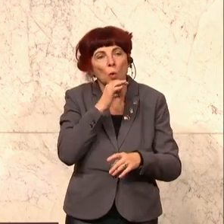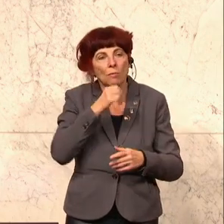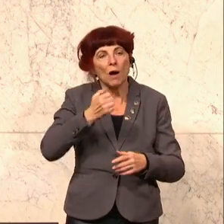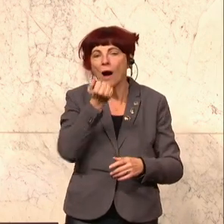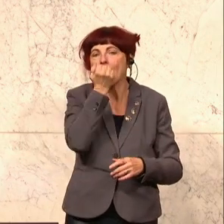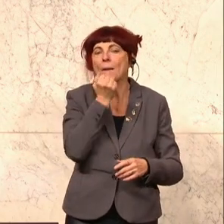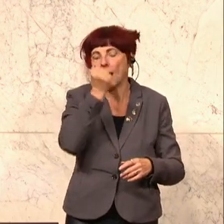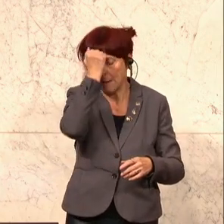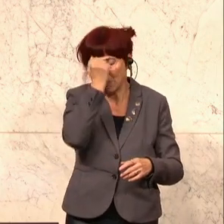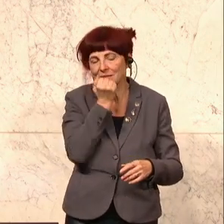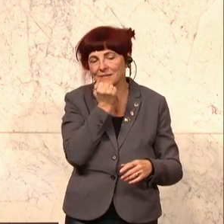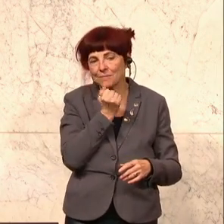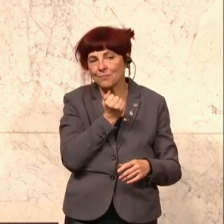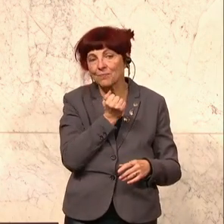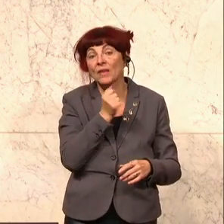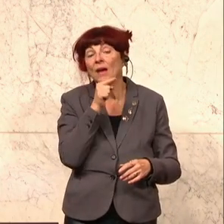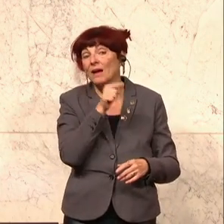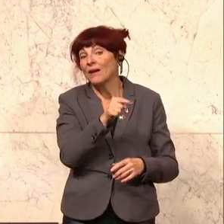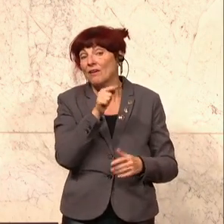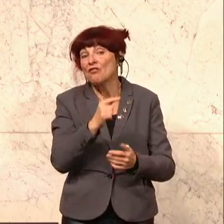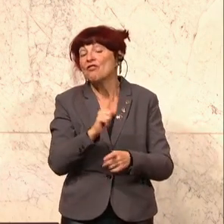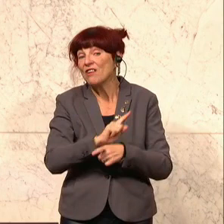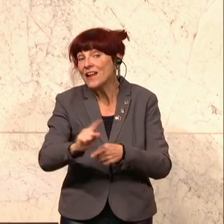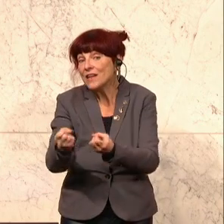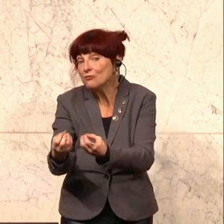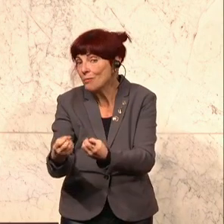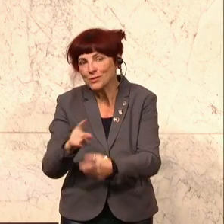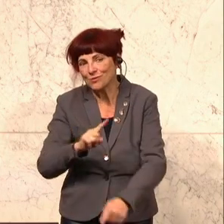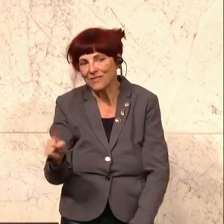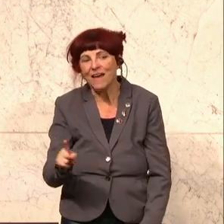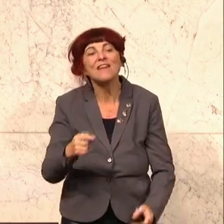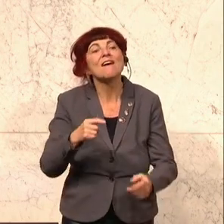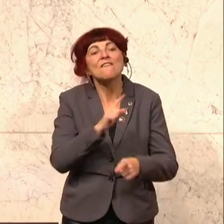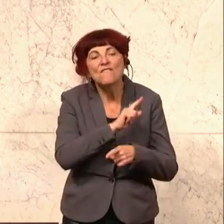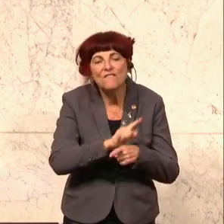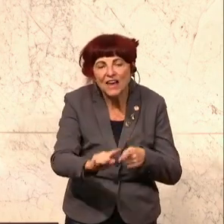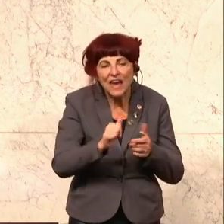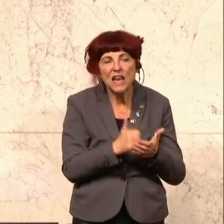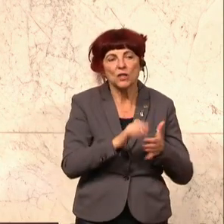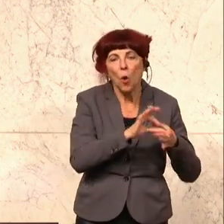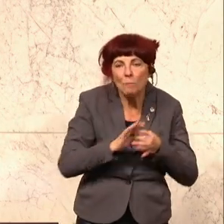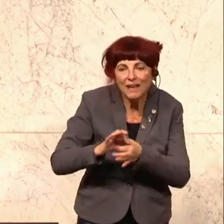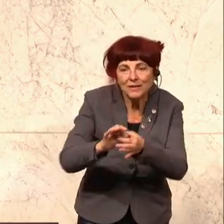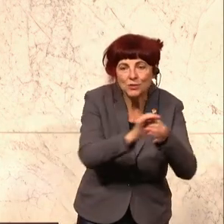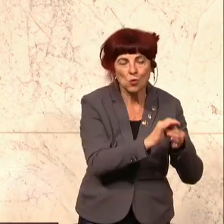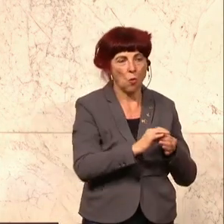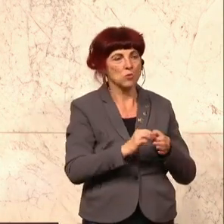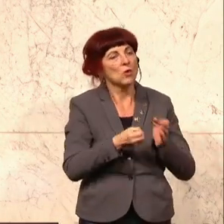nicht an Nachrichten, es fehlt an der Auswertung. Und was braucht eine gute Auswertung? Was braucht Sicherheit?